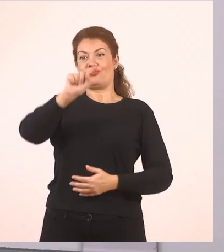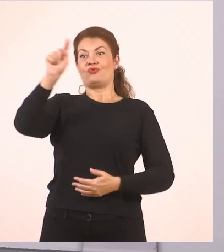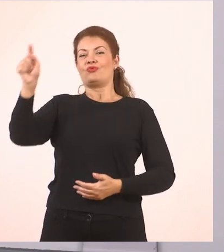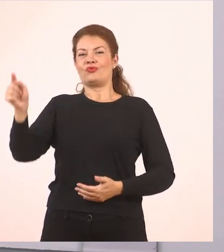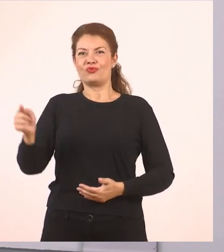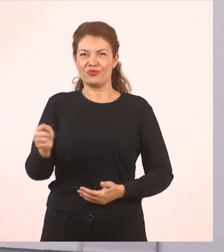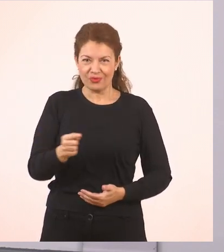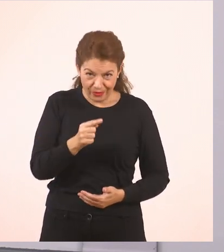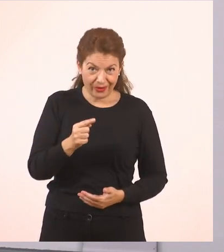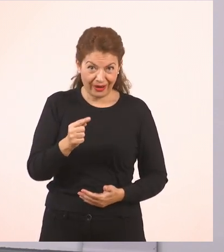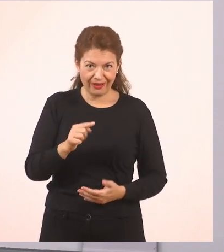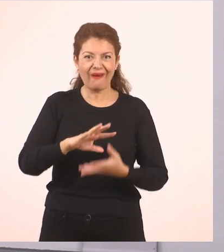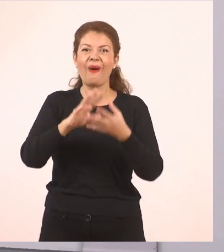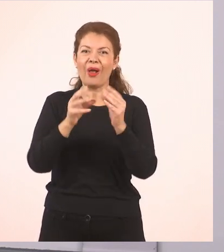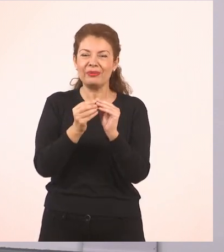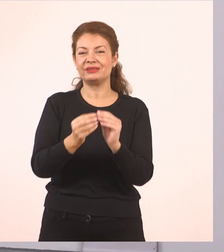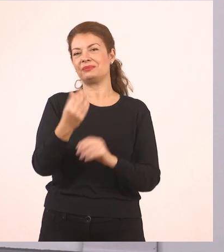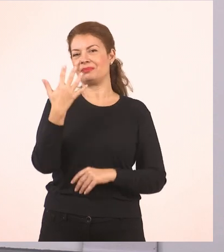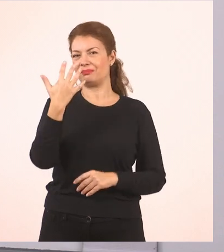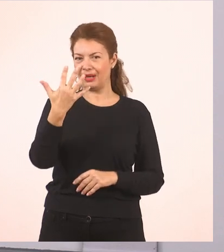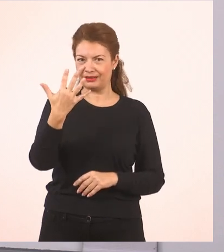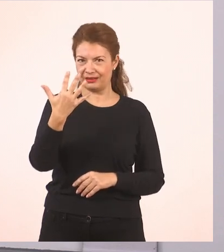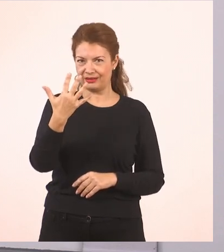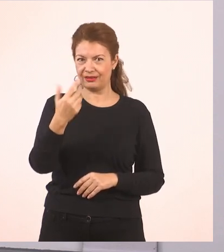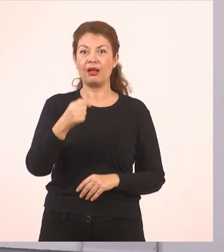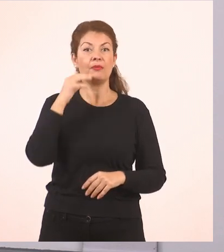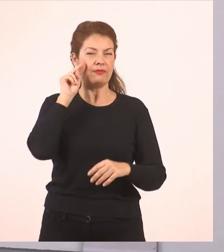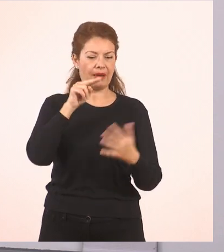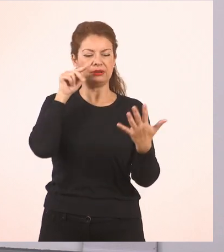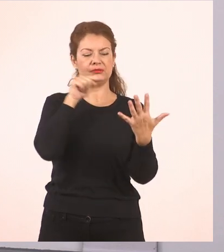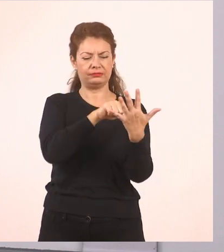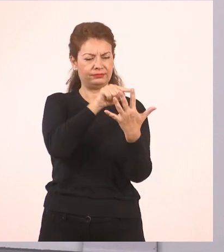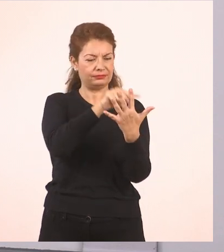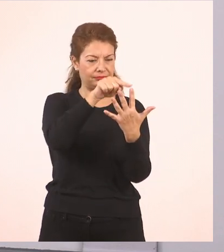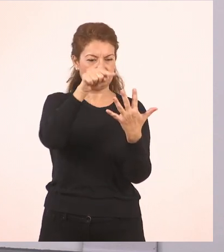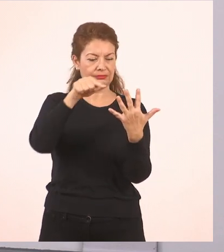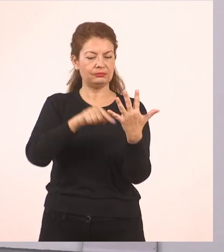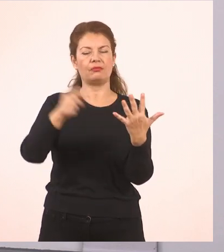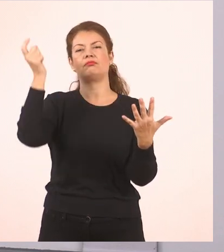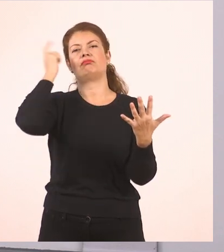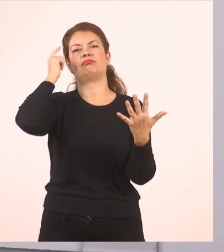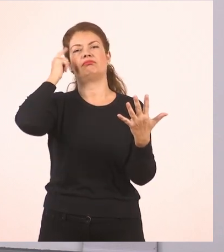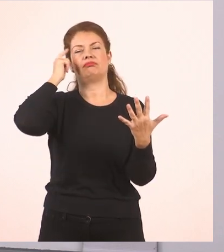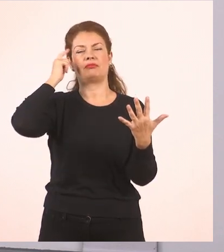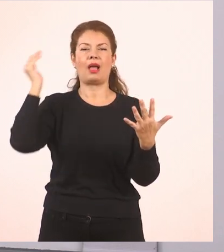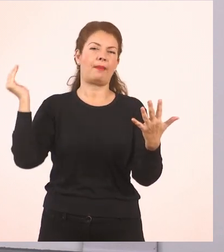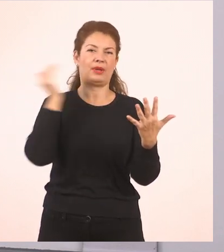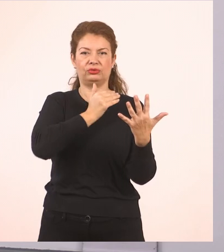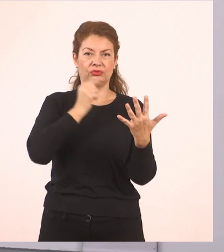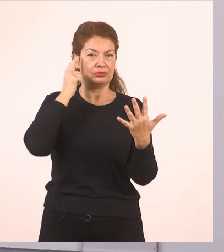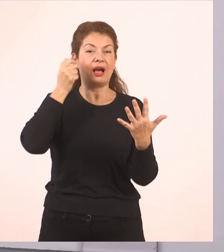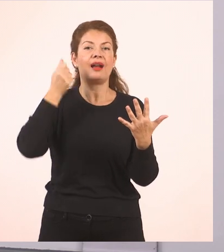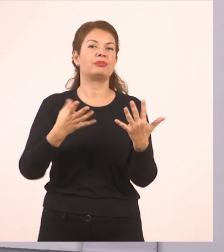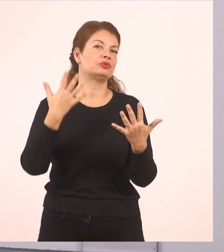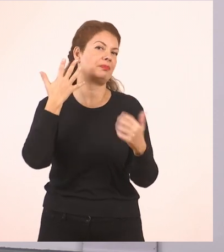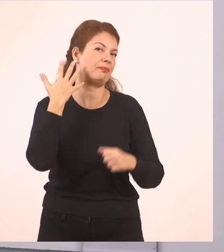η παλάμη μας. Με το που κοιτάς την παλάμη σου ολόκληρη και ανοιχτή, έχεις μπροστά σου τον